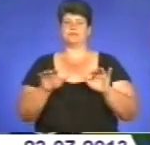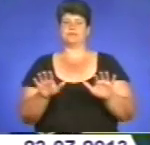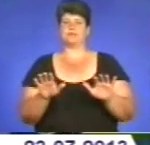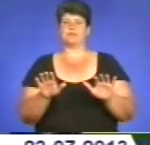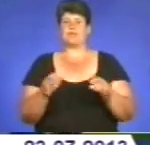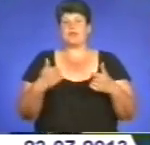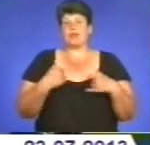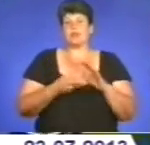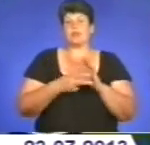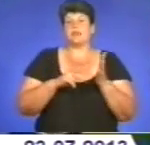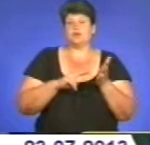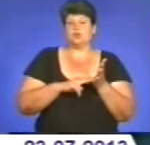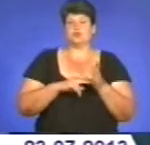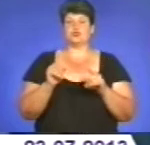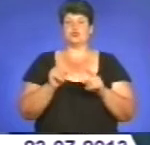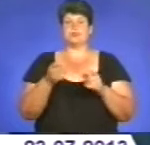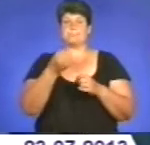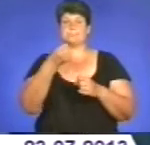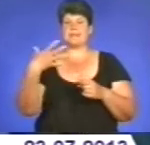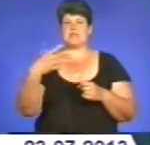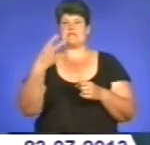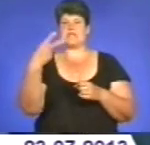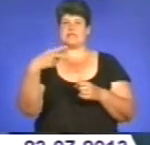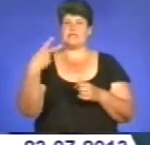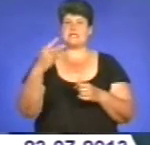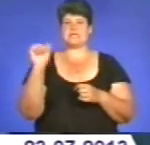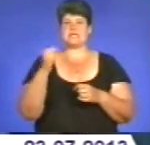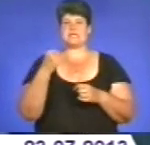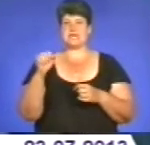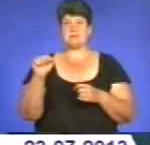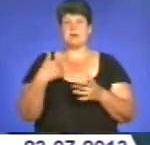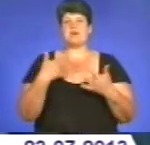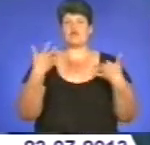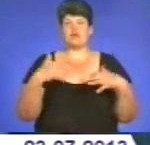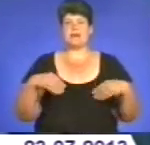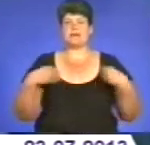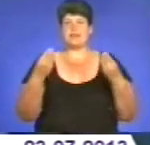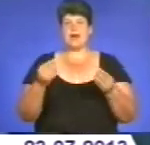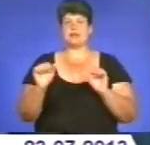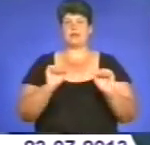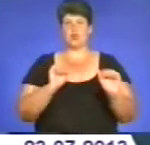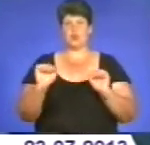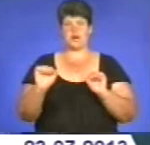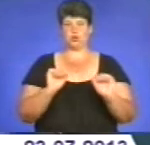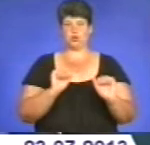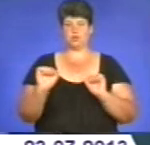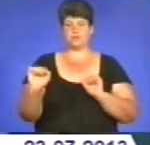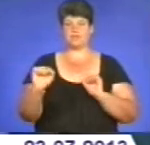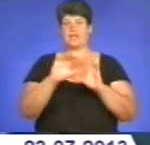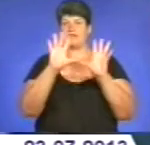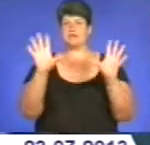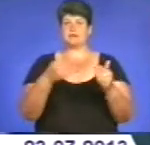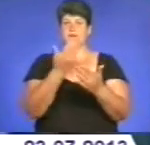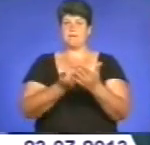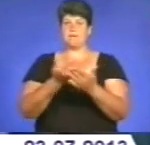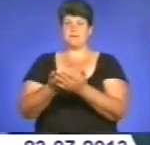Я так планую, щоб на 15-20 серпня ми вже надали до уряду всі прототипи